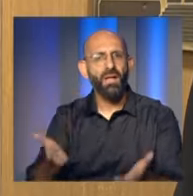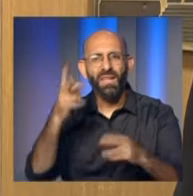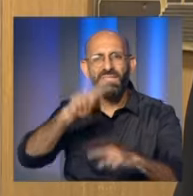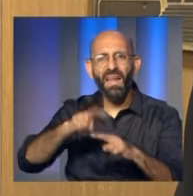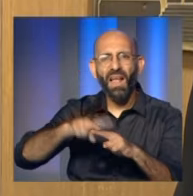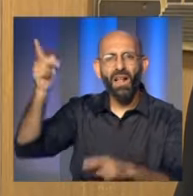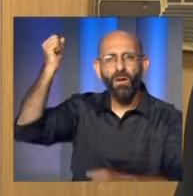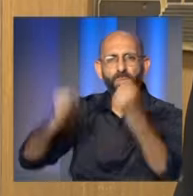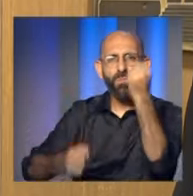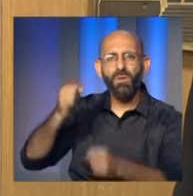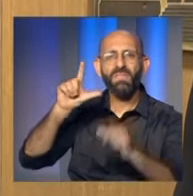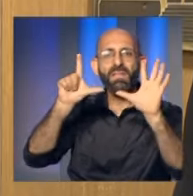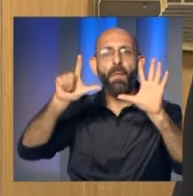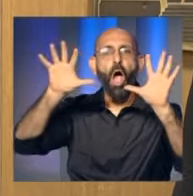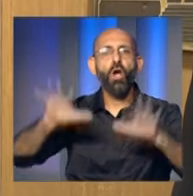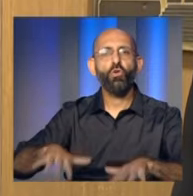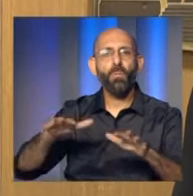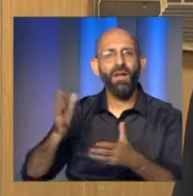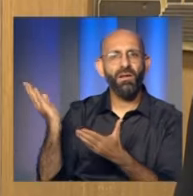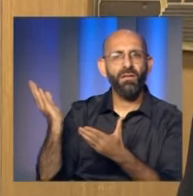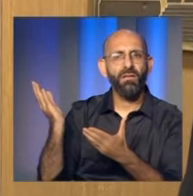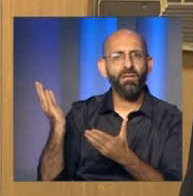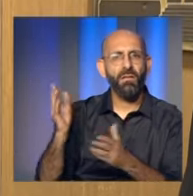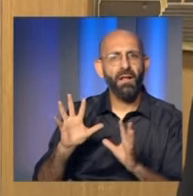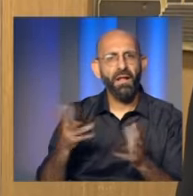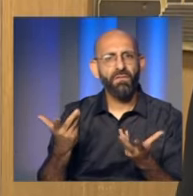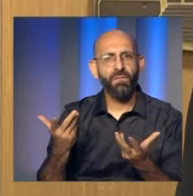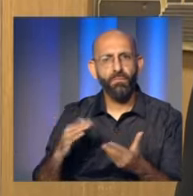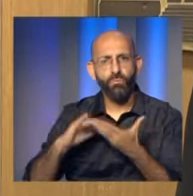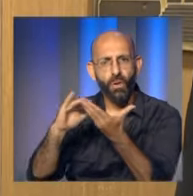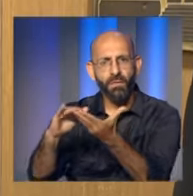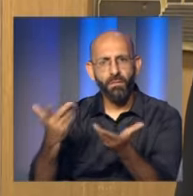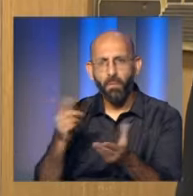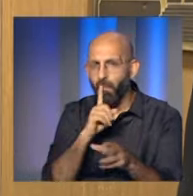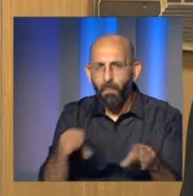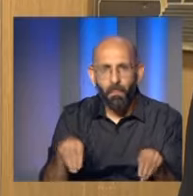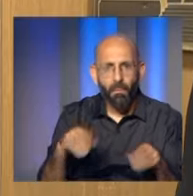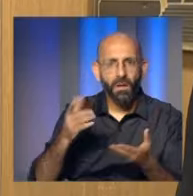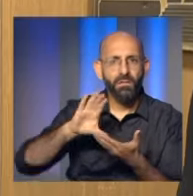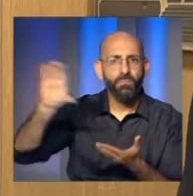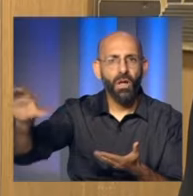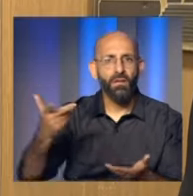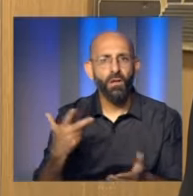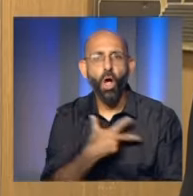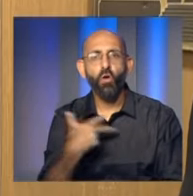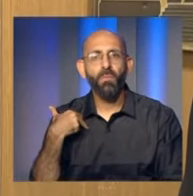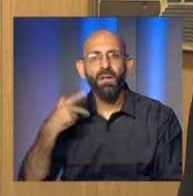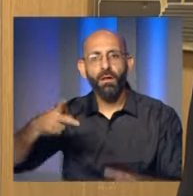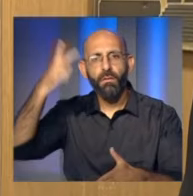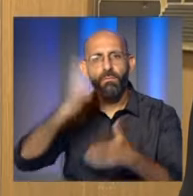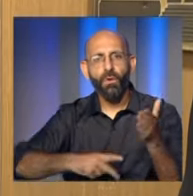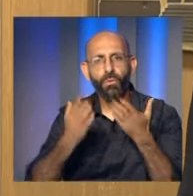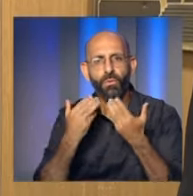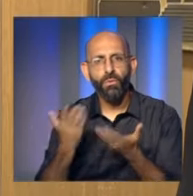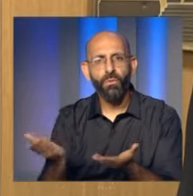دفع المساعدات لبعض ورثة الشهداء نتيجة الاعتداءات الإسرائيلية بعد السبع من تشرين الفين وثلاثة وعشرين دون تمييز